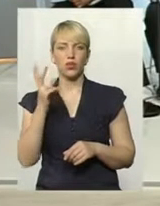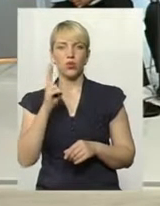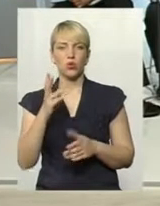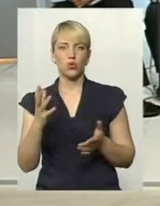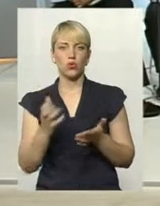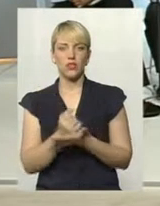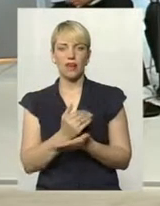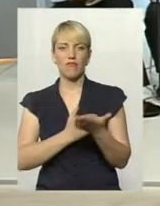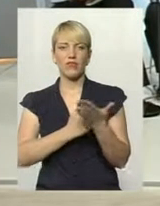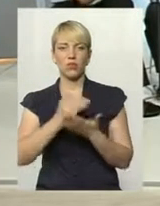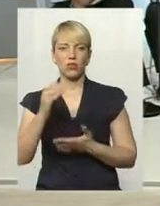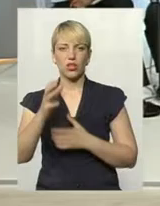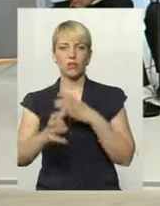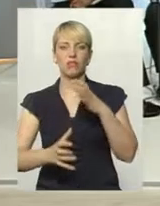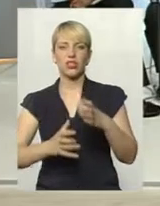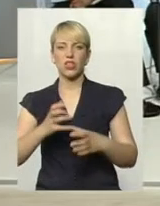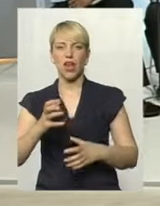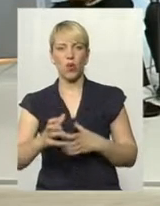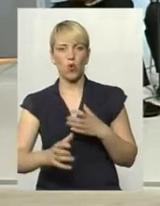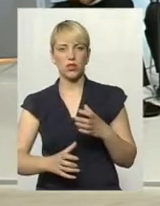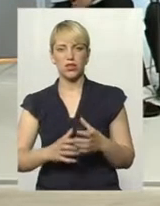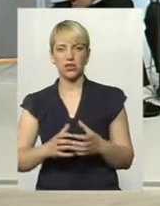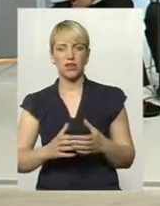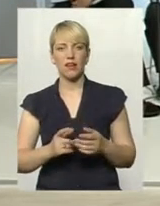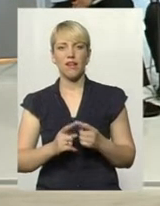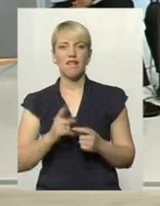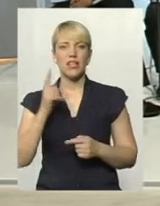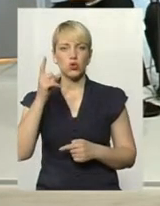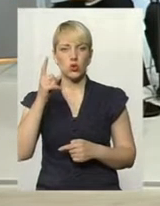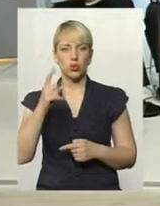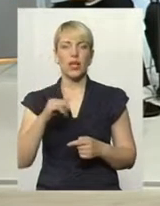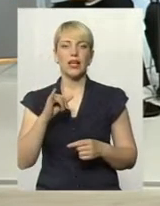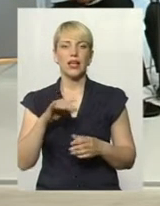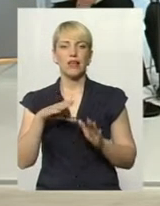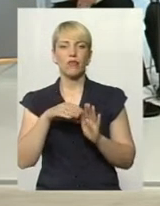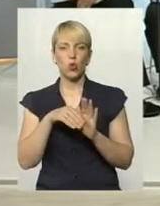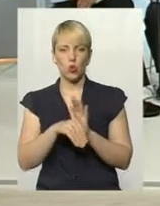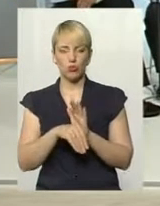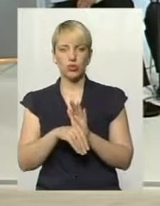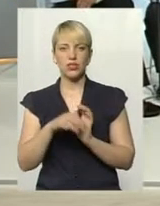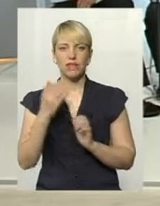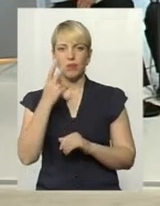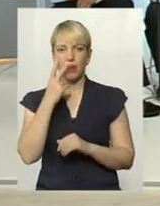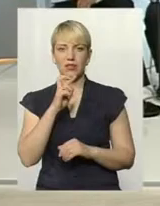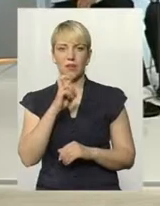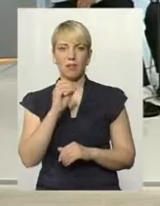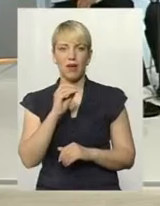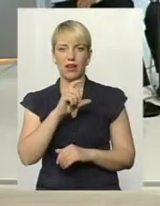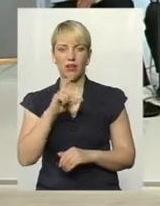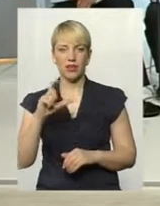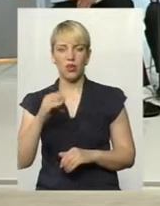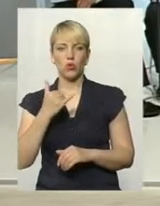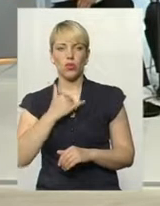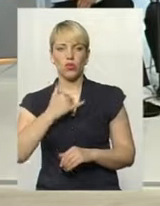високих міжнародних, будемо говорити, висот. В тому числі, ви бачили тільки, Марину Бех. У нас є в